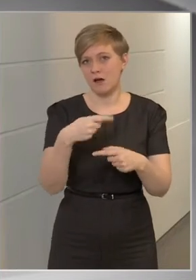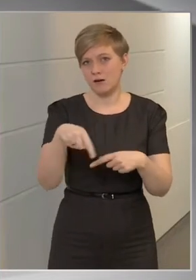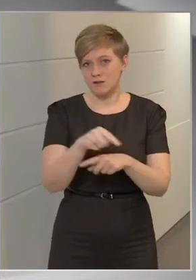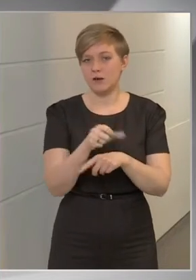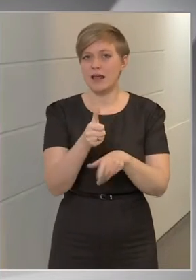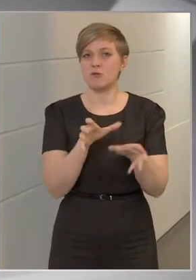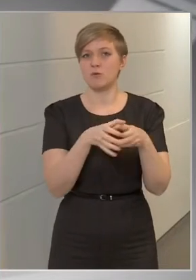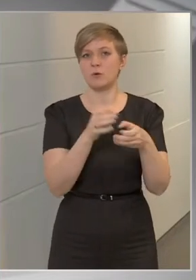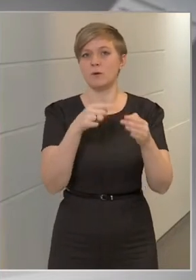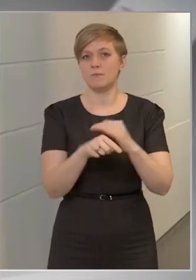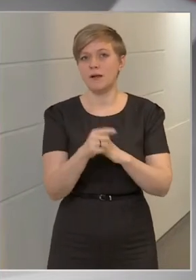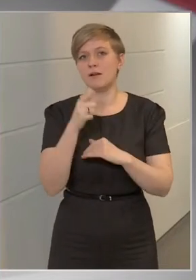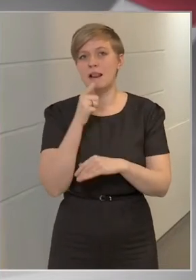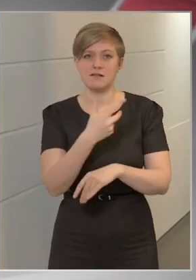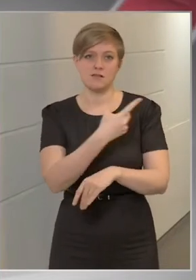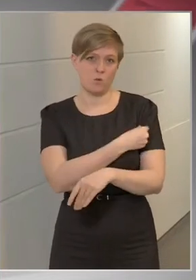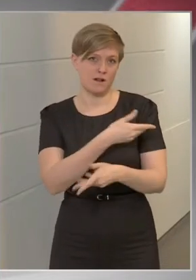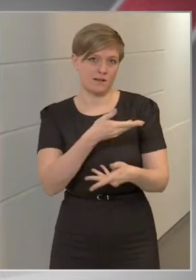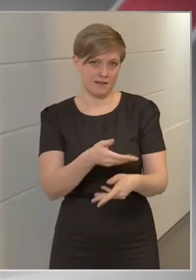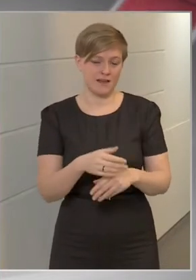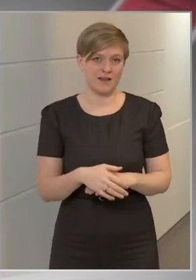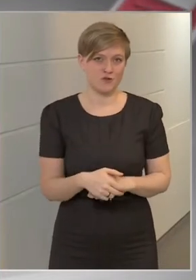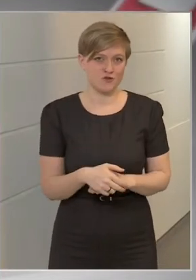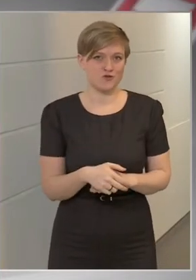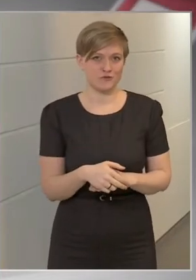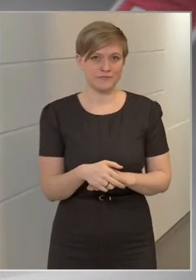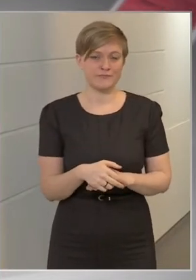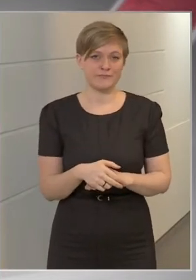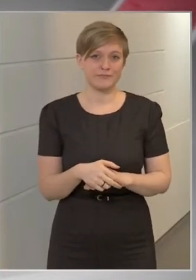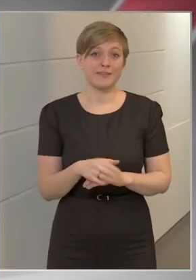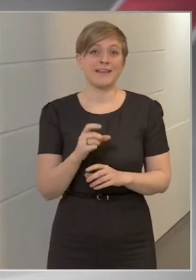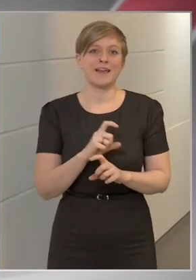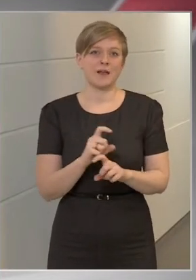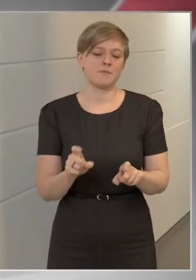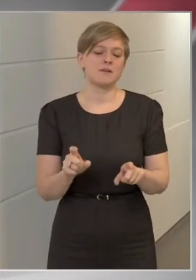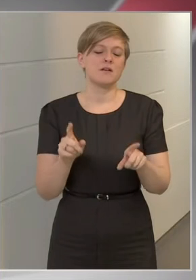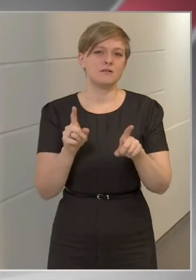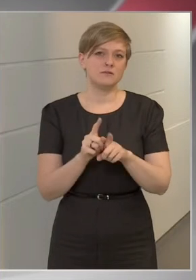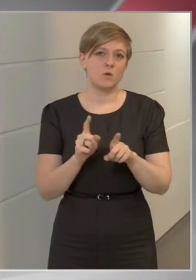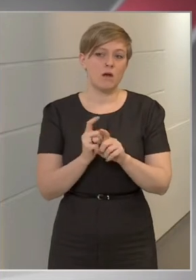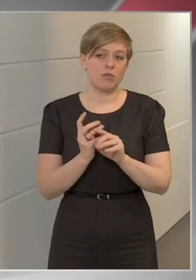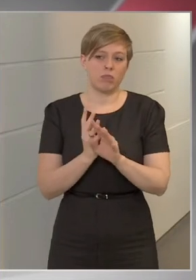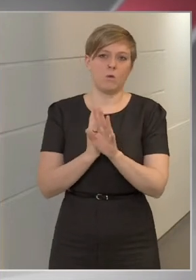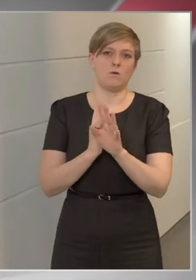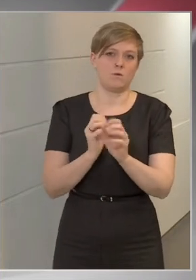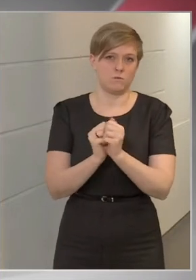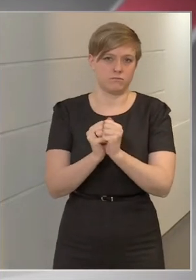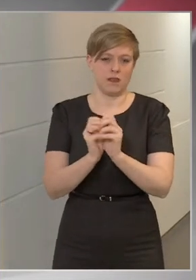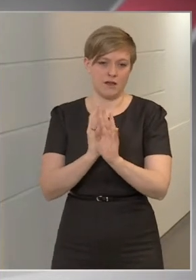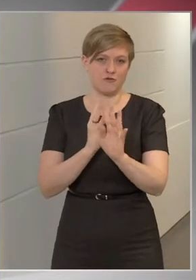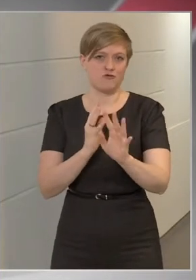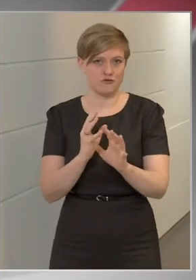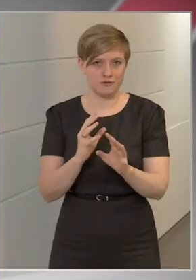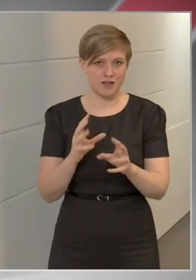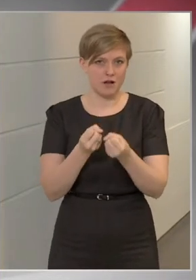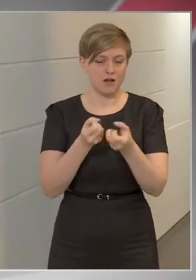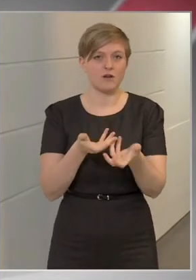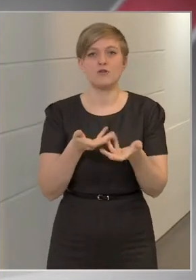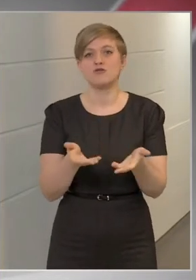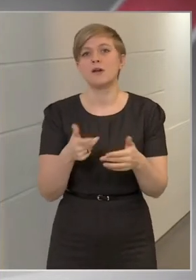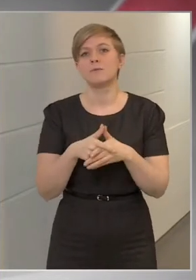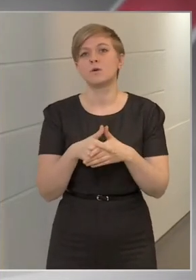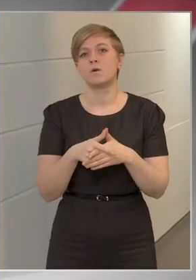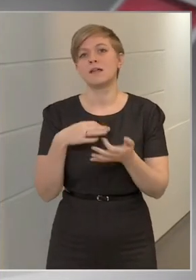adott csoporton belültásra kerülnek, és ezért olyan tutorlódások alakulnak ki, ami sem